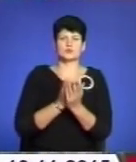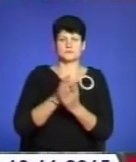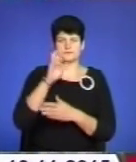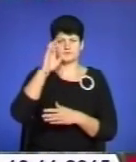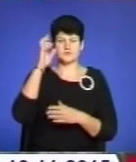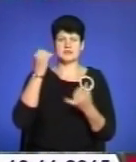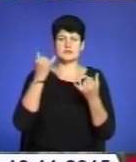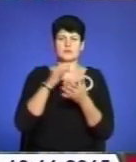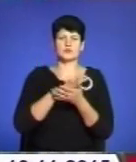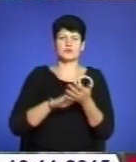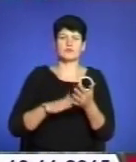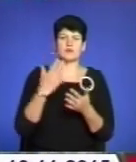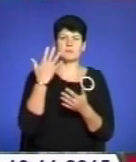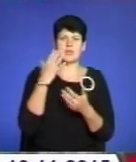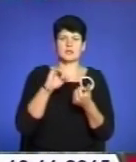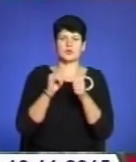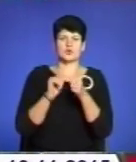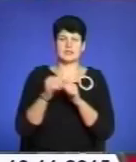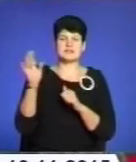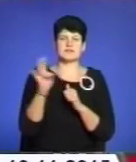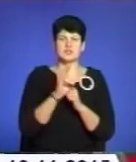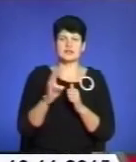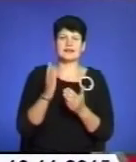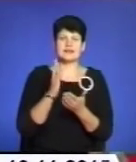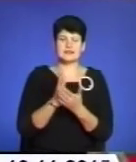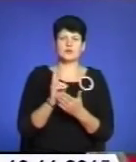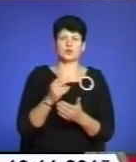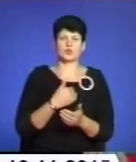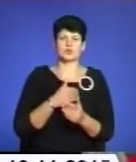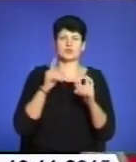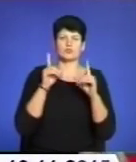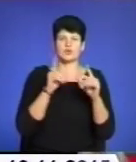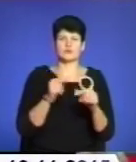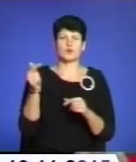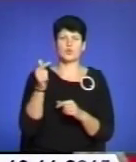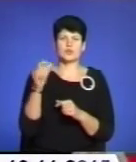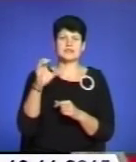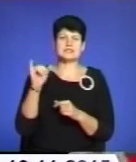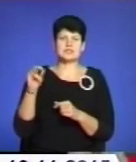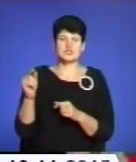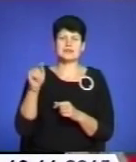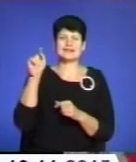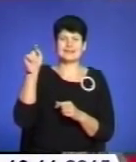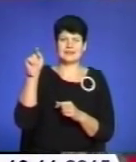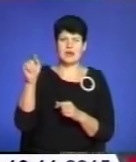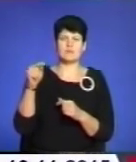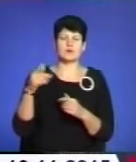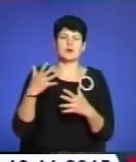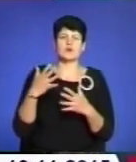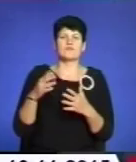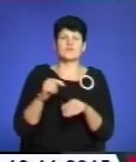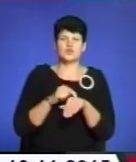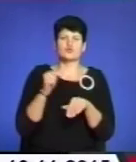Зараз триває п'ята ротація священників. Уже є капелани охочі поїхати на схід у грудні і січні. Адже там у бійців вони відчувають